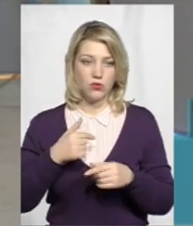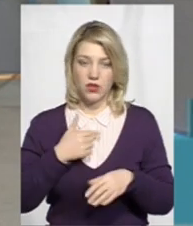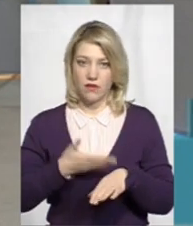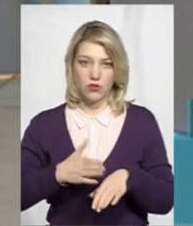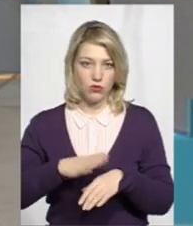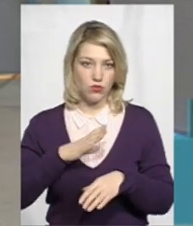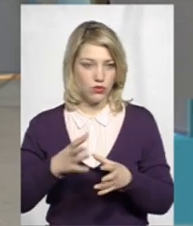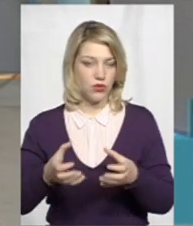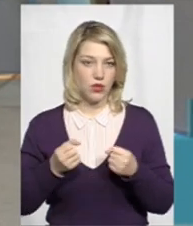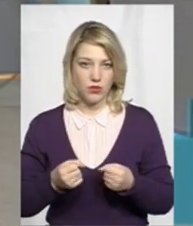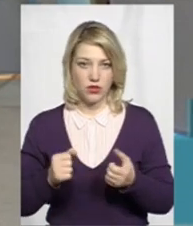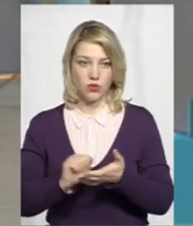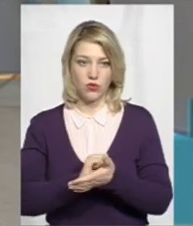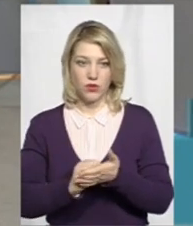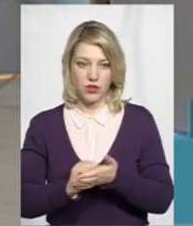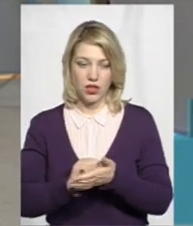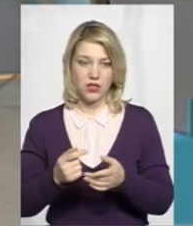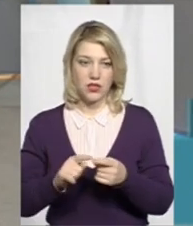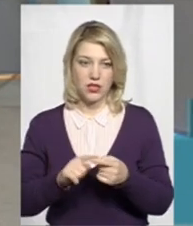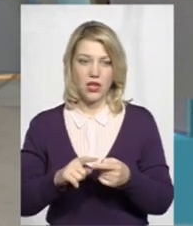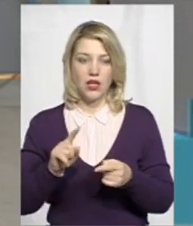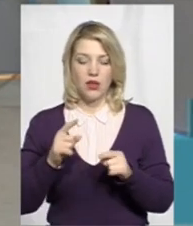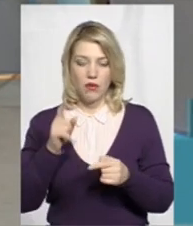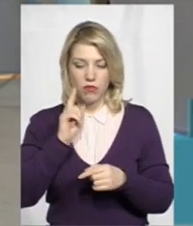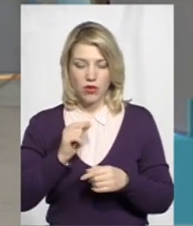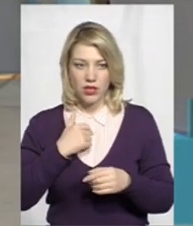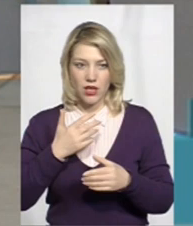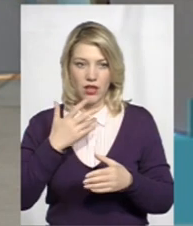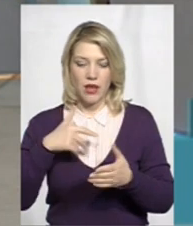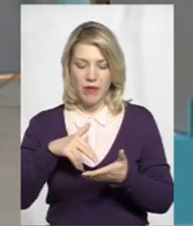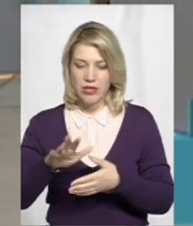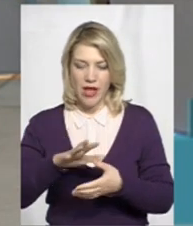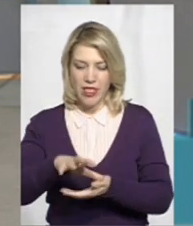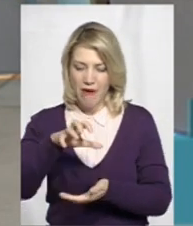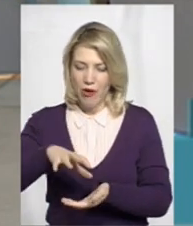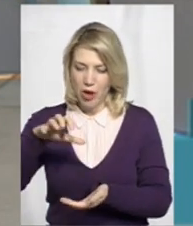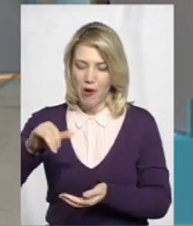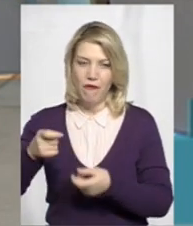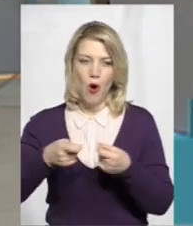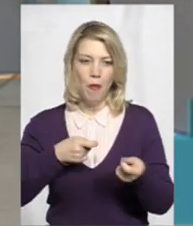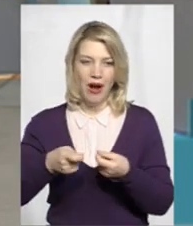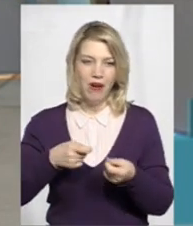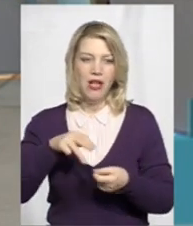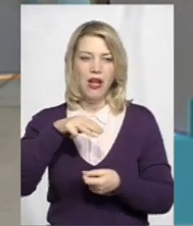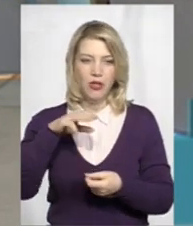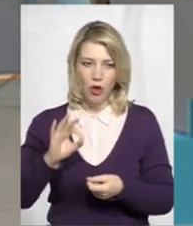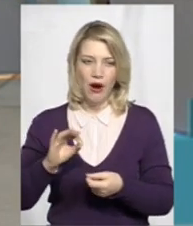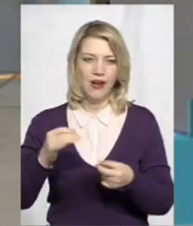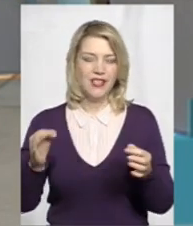дуже важко було отримати документацію, але все ж таки, поки я фізично не пішла, не відфотографувала її в управлінні, то